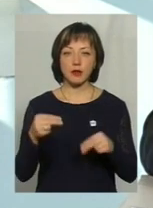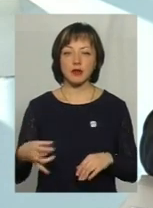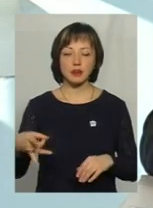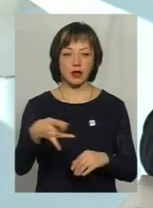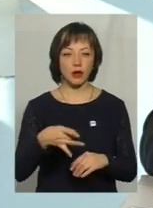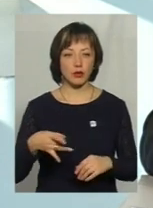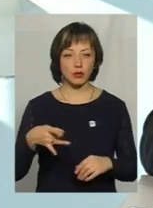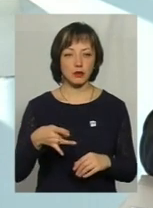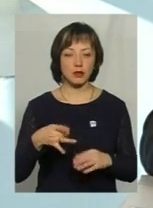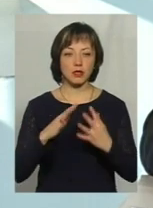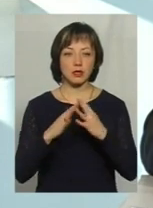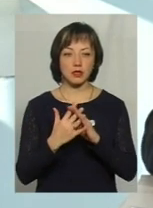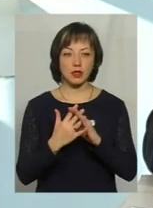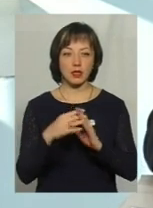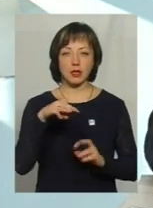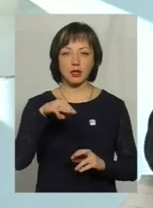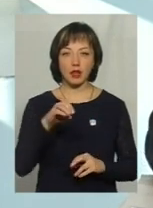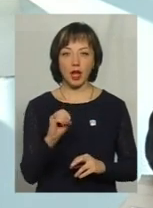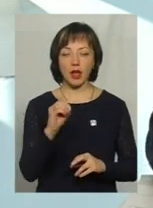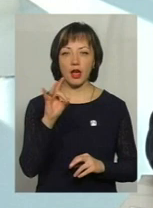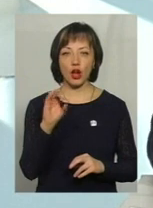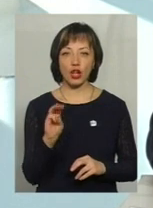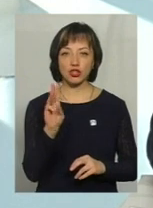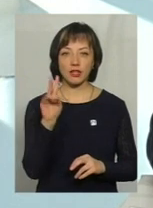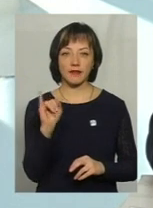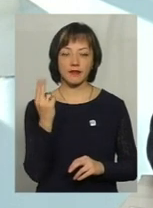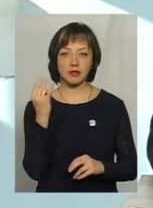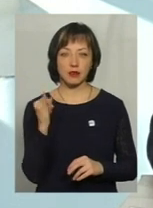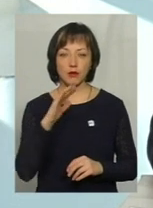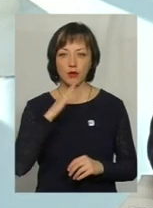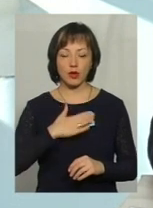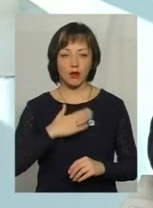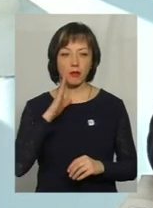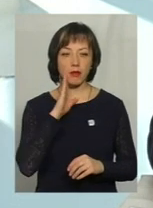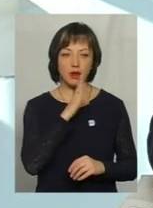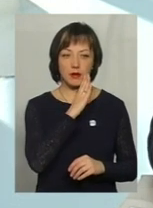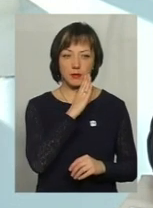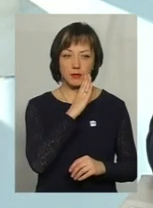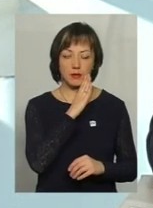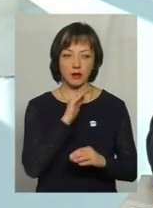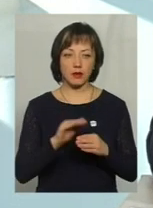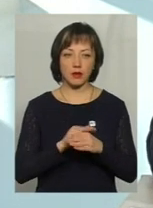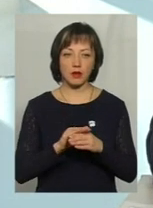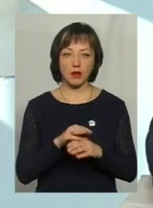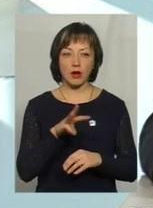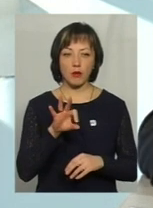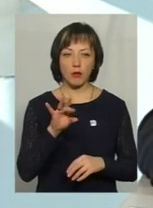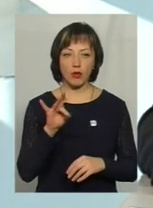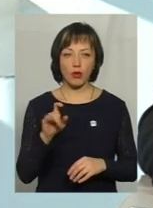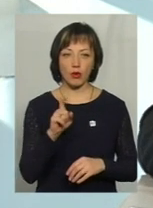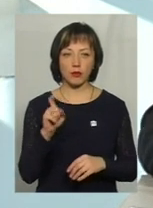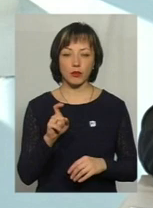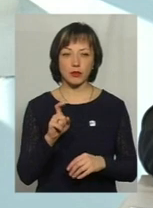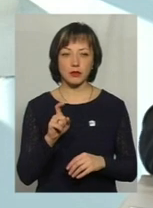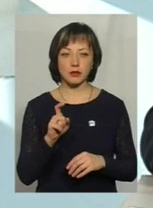Савотеренківський. Савотеренківський. Моїй маті фамілія Мороз Інна Михайлівна.